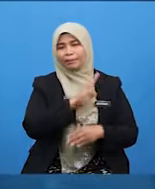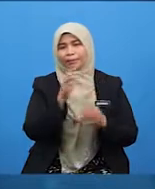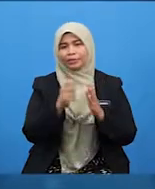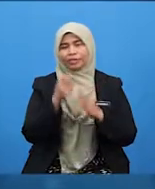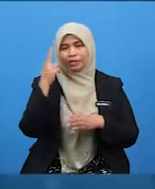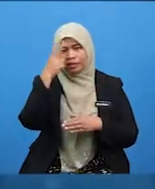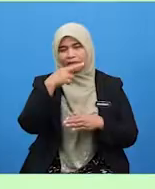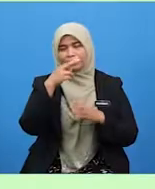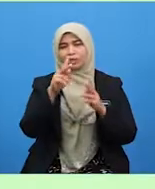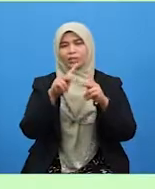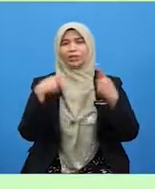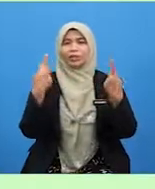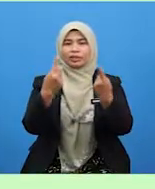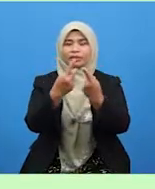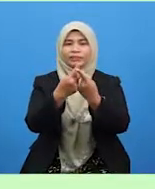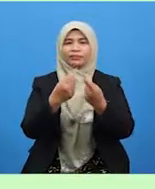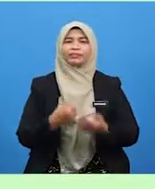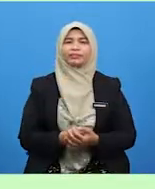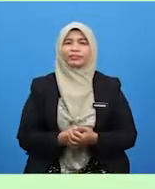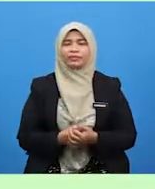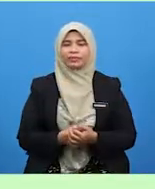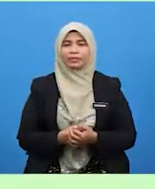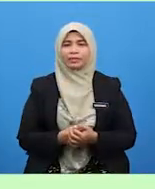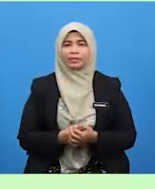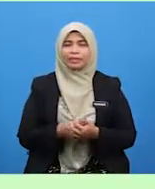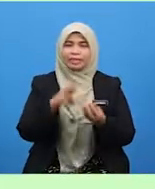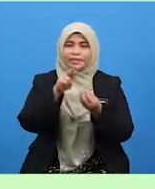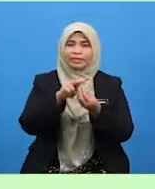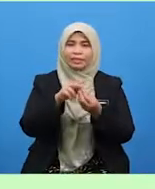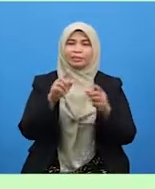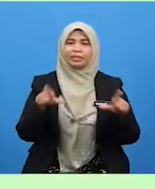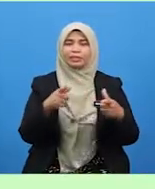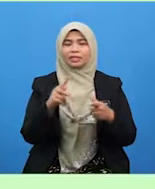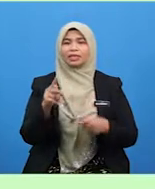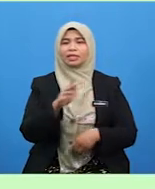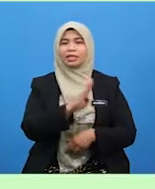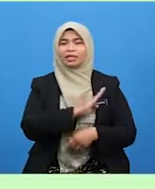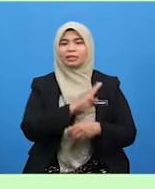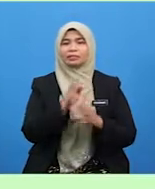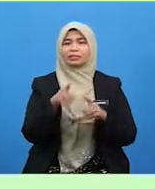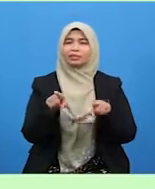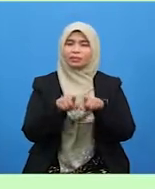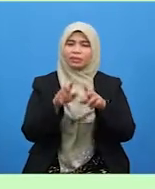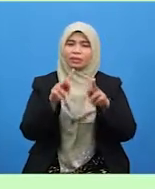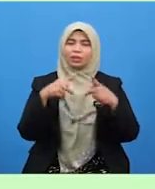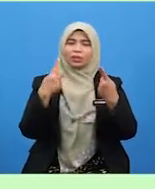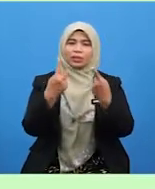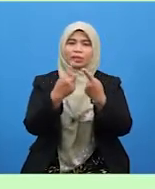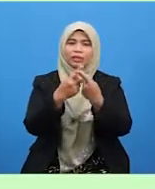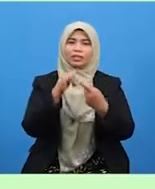terhadap keluarga ialah